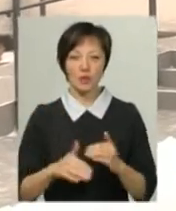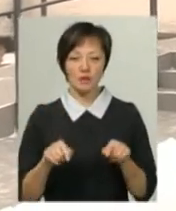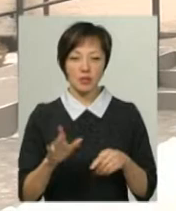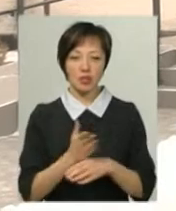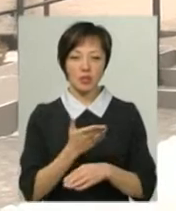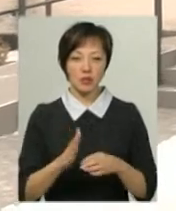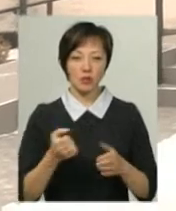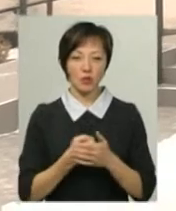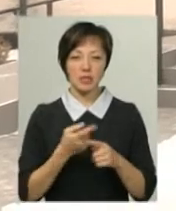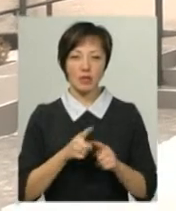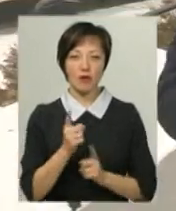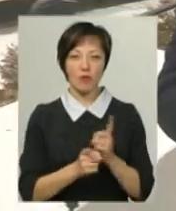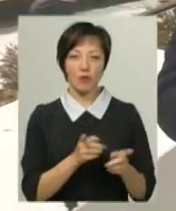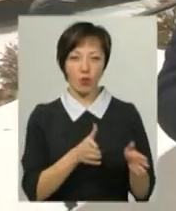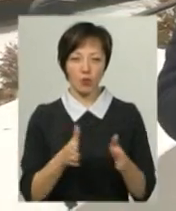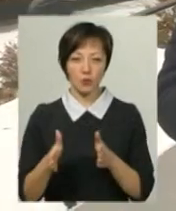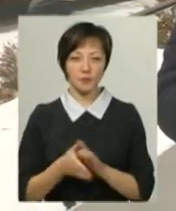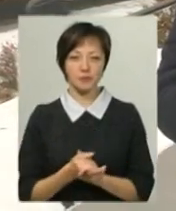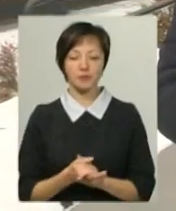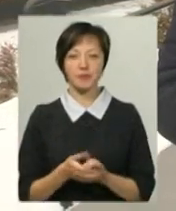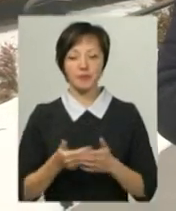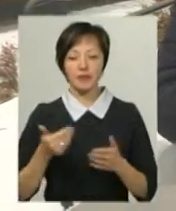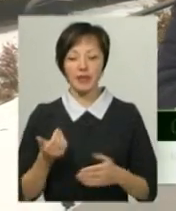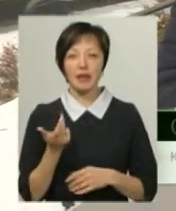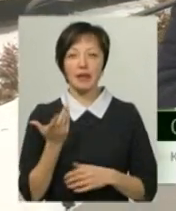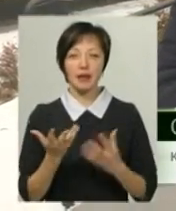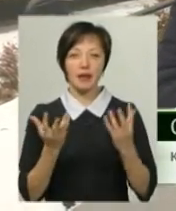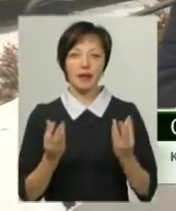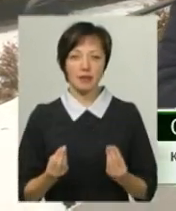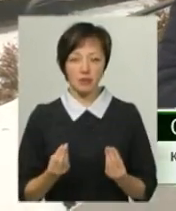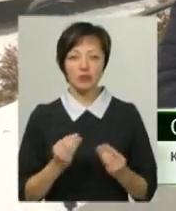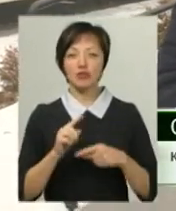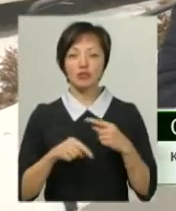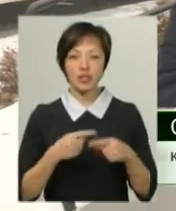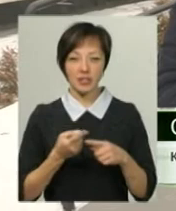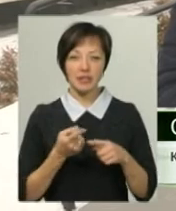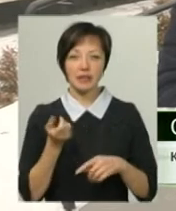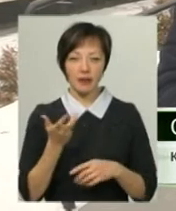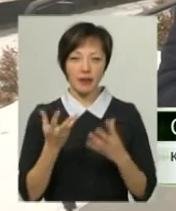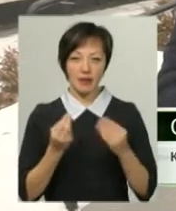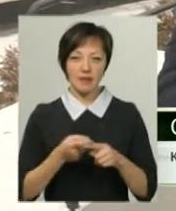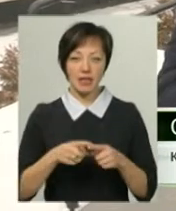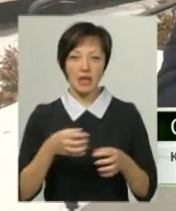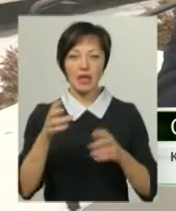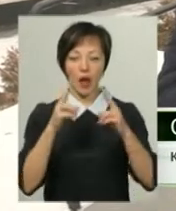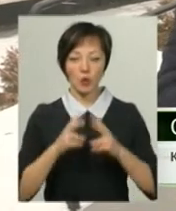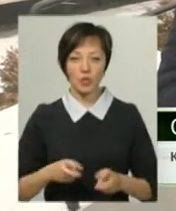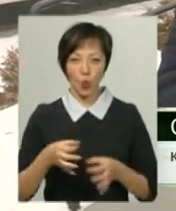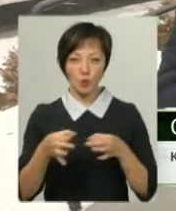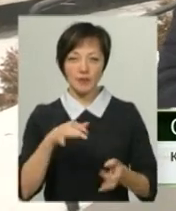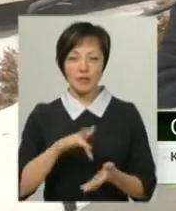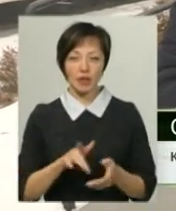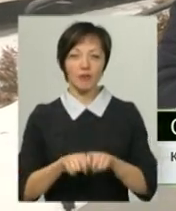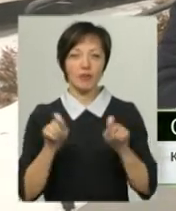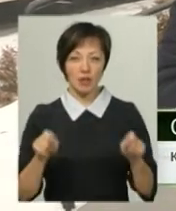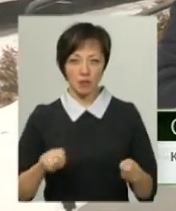частині до цієї реформи готові. За кілька днів комунальне некомерційне підприємство, діагностично-консультативний центр у Полонному відкриється.